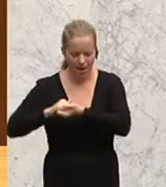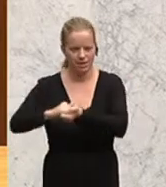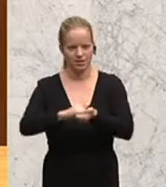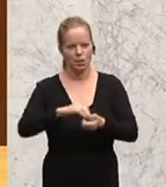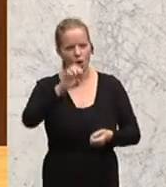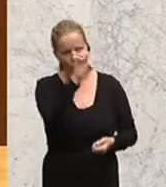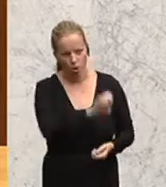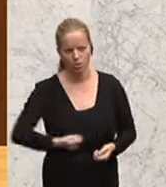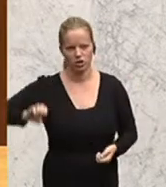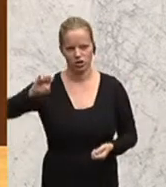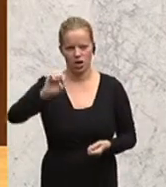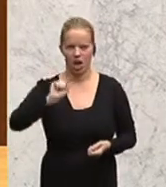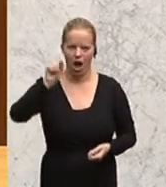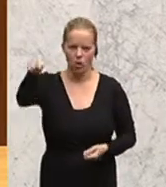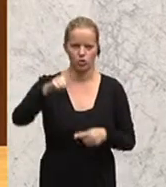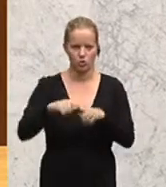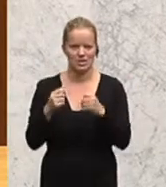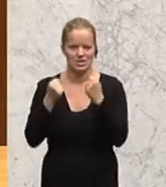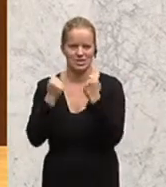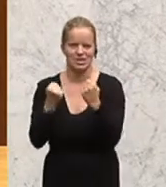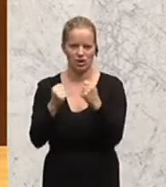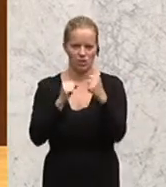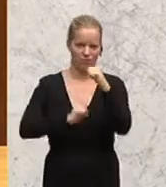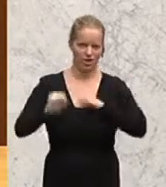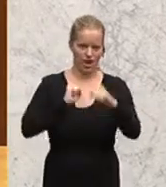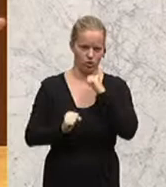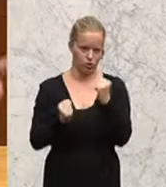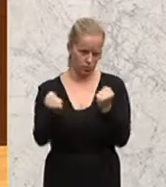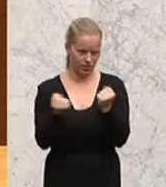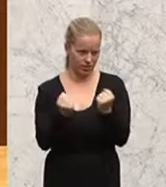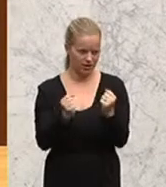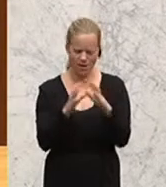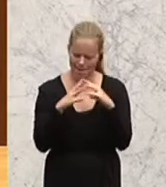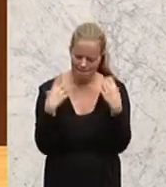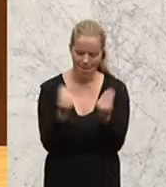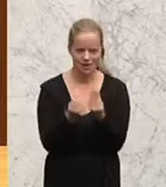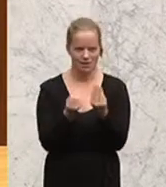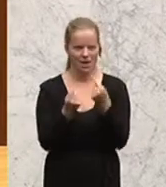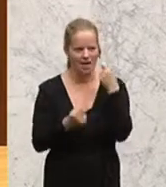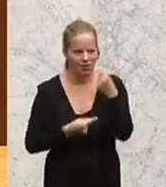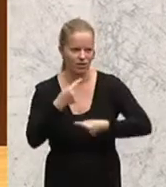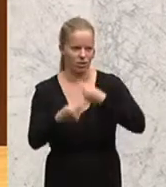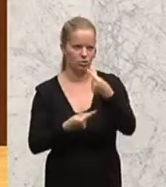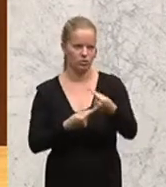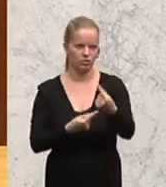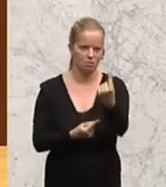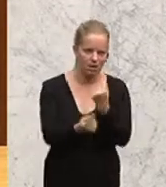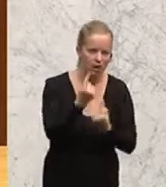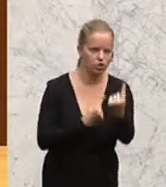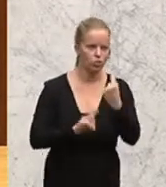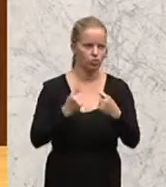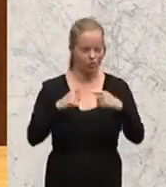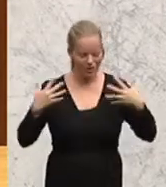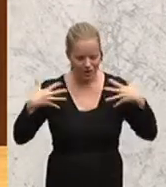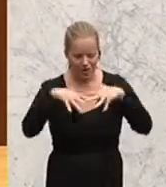europäischen Außensicherheits und Verteidigungspolitik, einer gemeinsamen Entwicklungs-, Migrations und